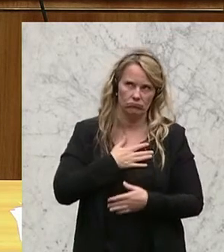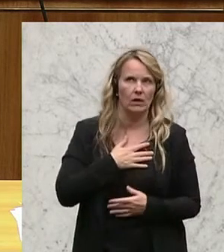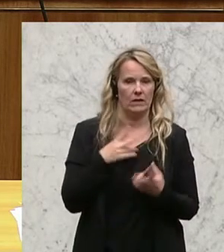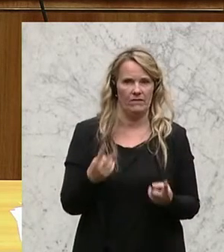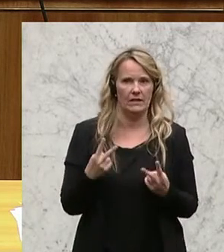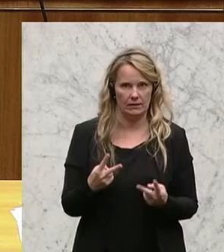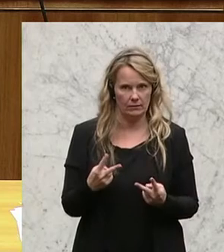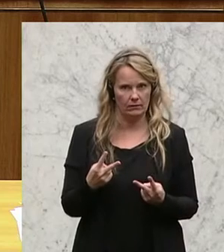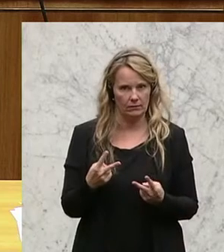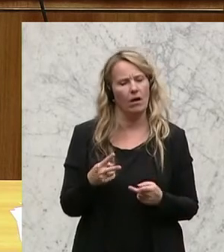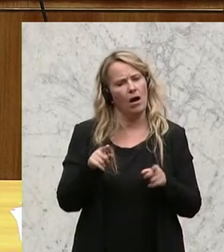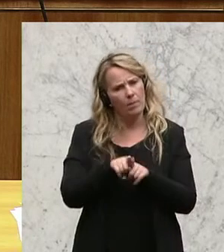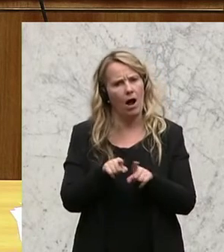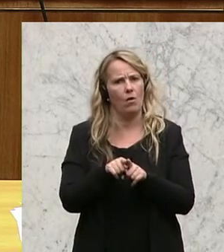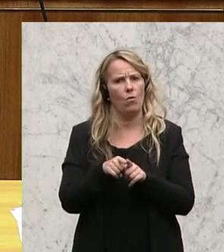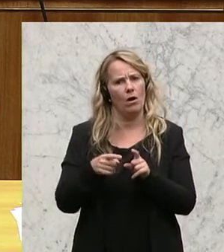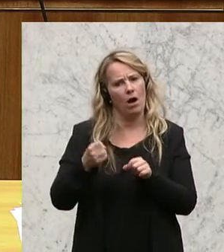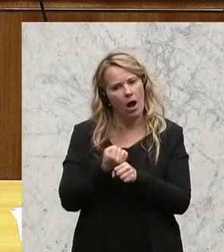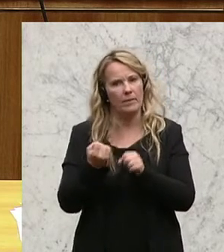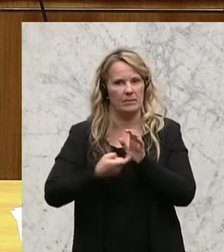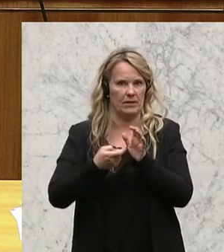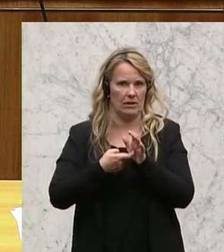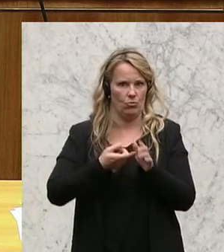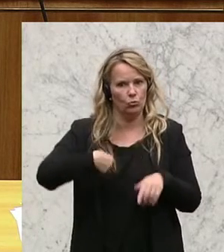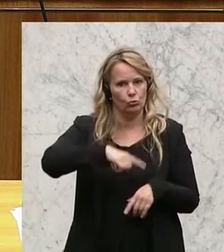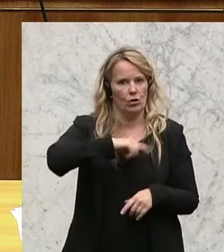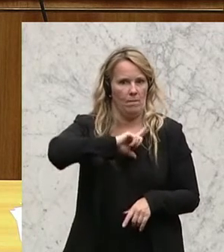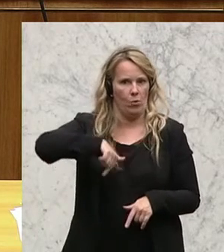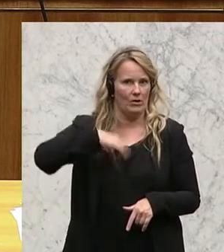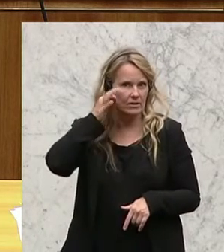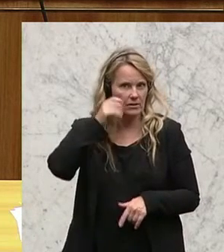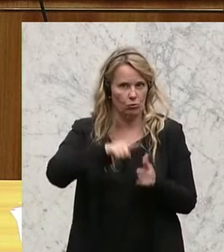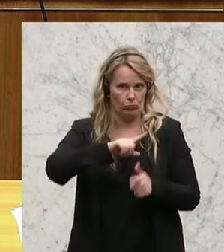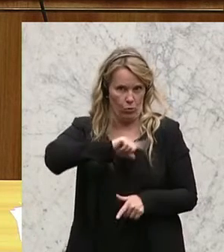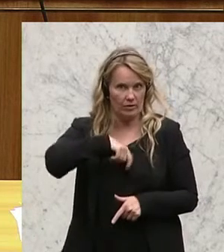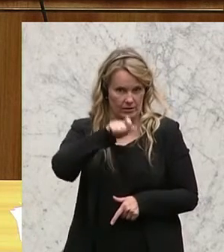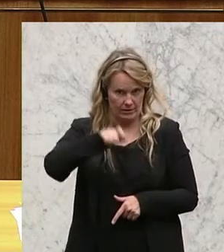wert, aber auch die Arbeitsbedingungen unserer Polizistinnen und Polizisten.